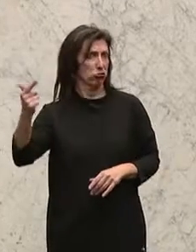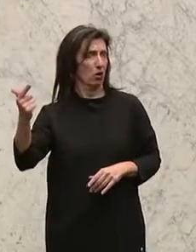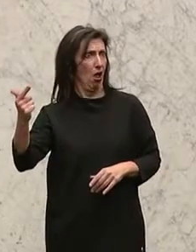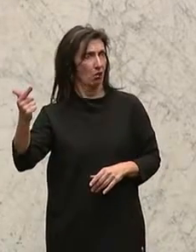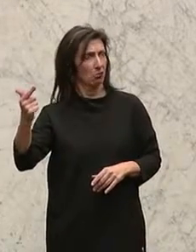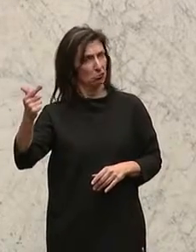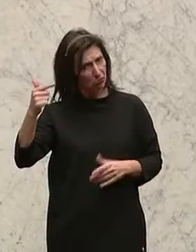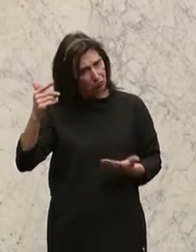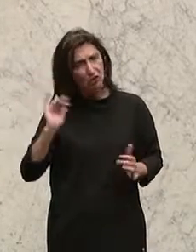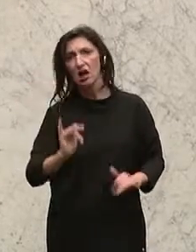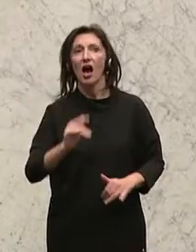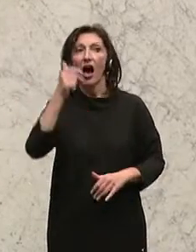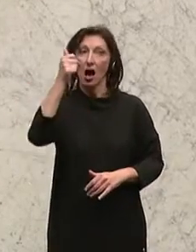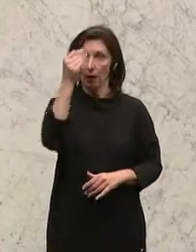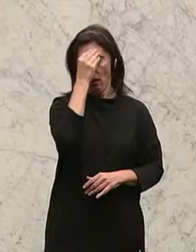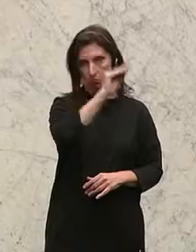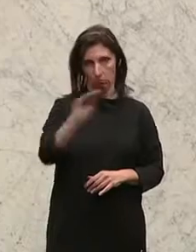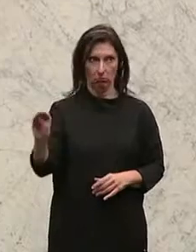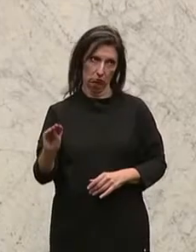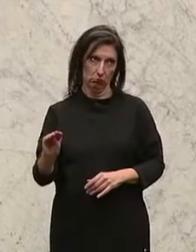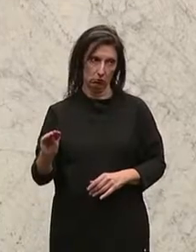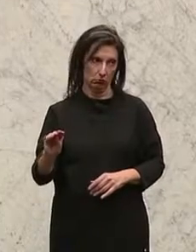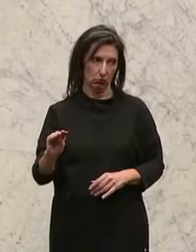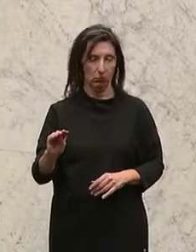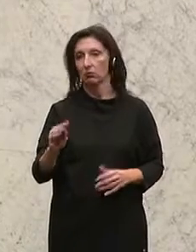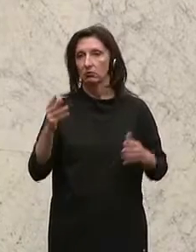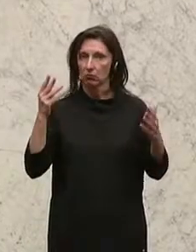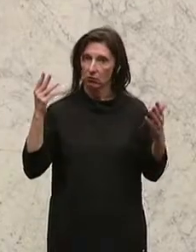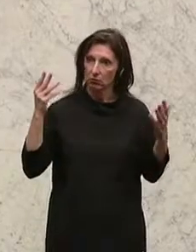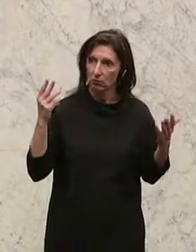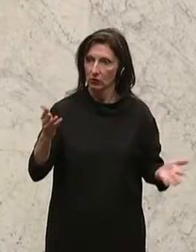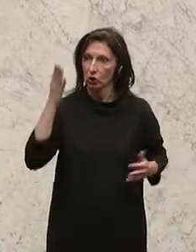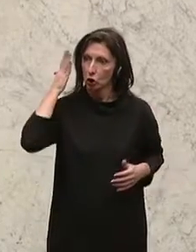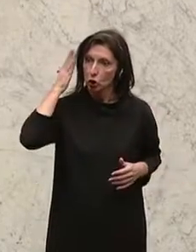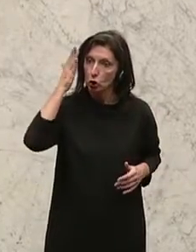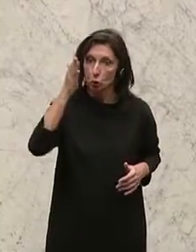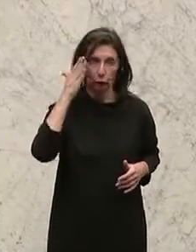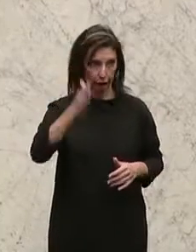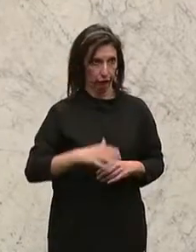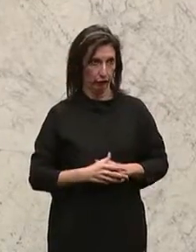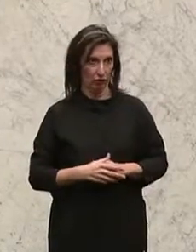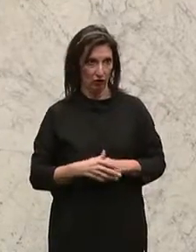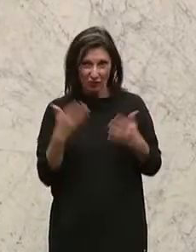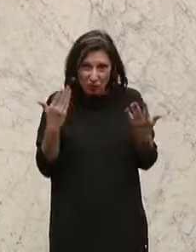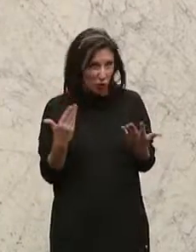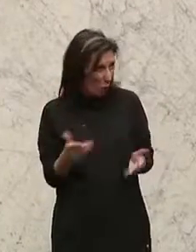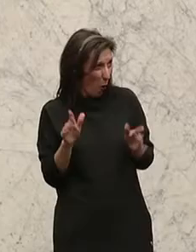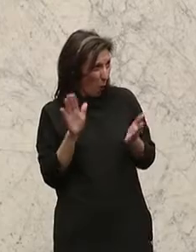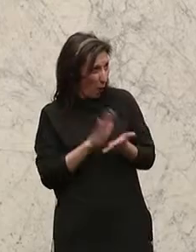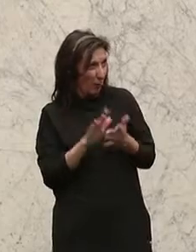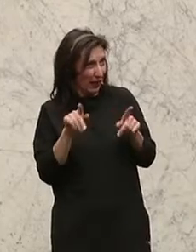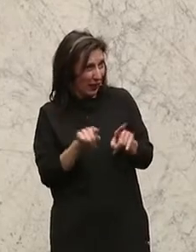Auch aus dem Ausland. Aber es muss eines gesagt werden. Es kann in Zukunft, wenn es so weitergeht,